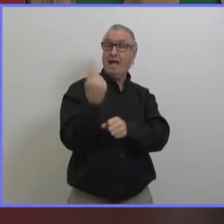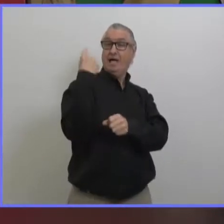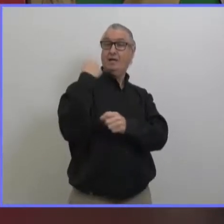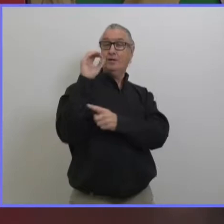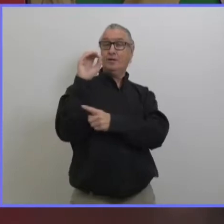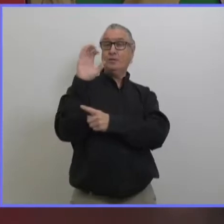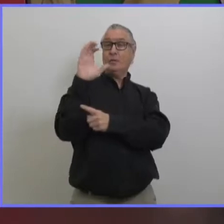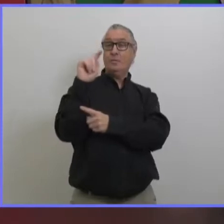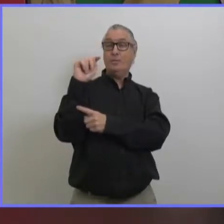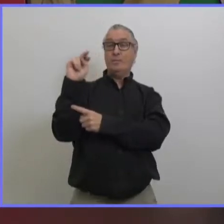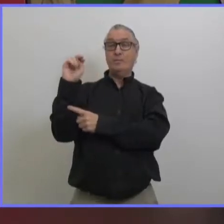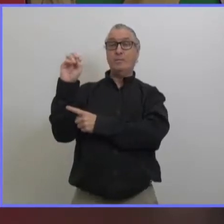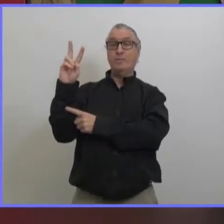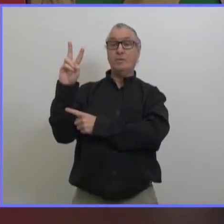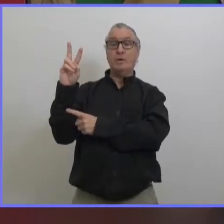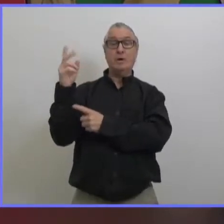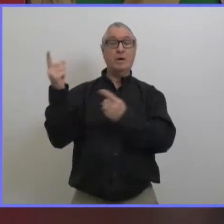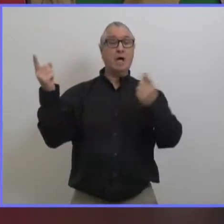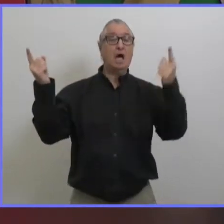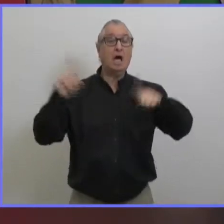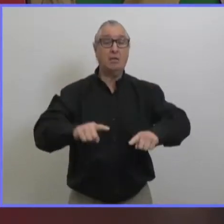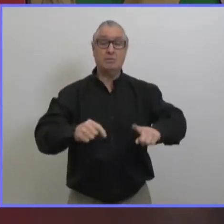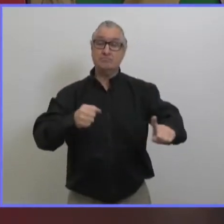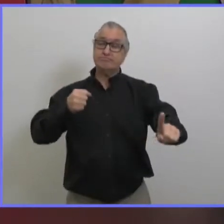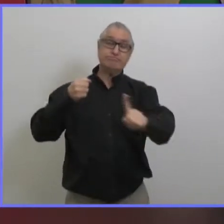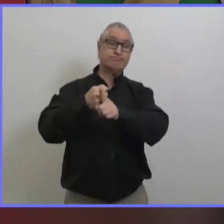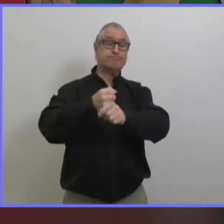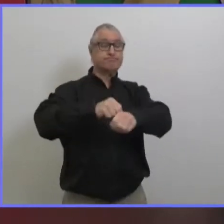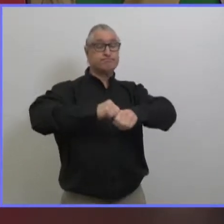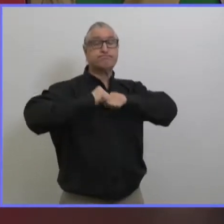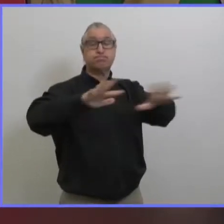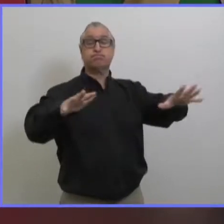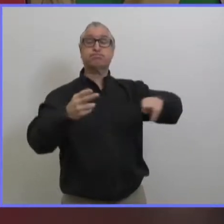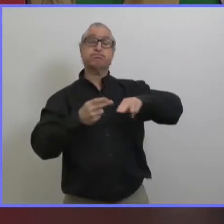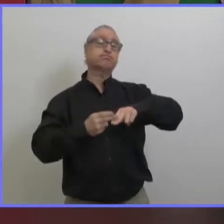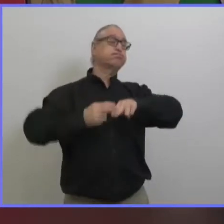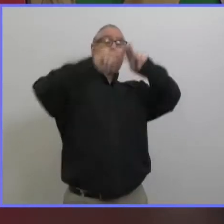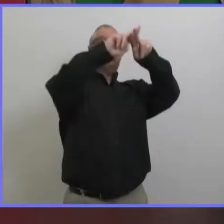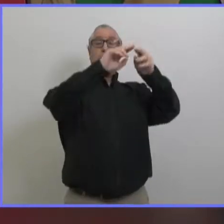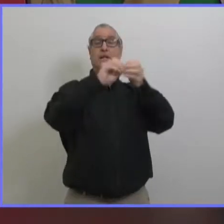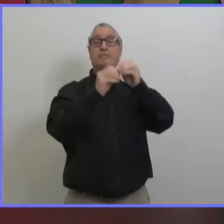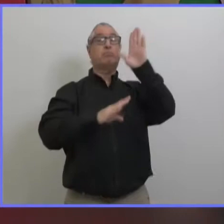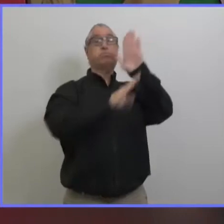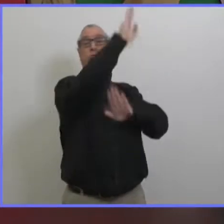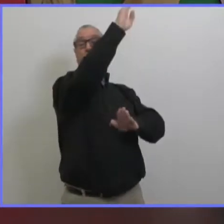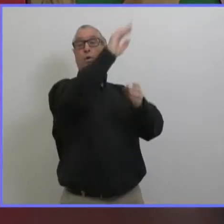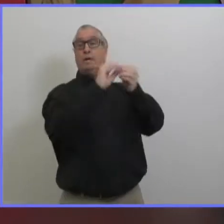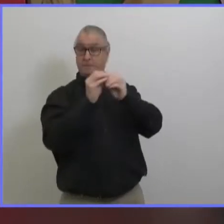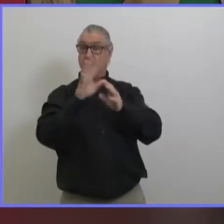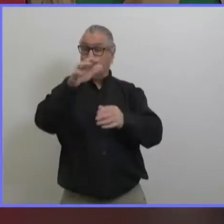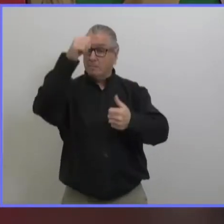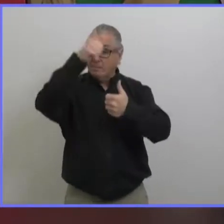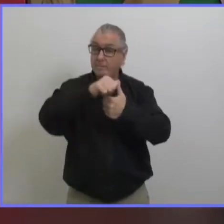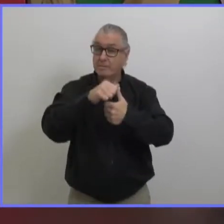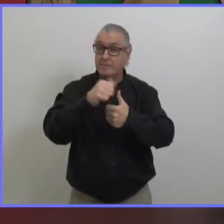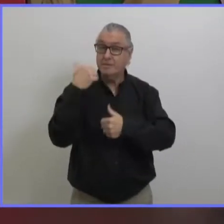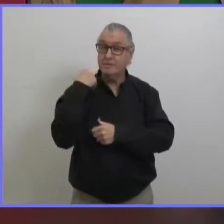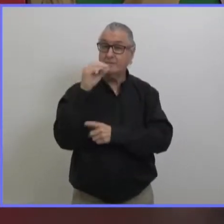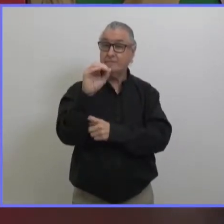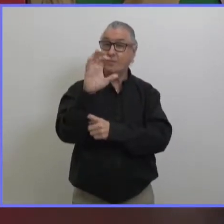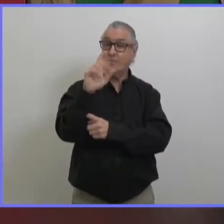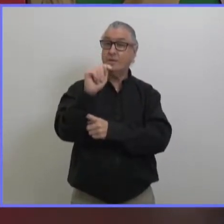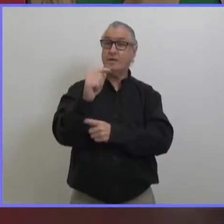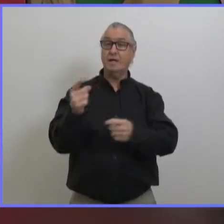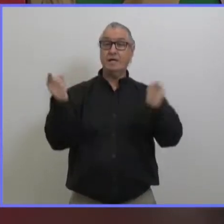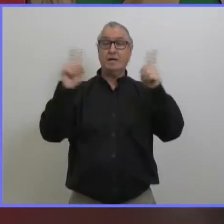pas se retrouver dans la même situation que la dernière fois si on revient au comportement d'interaction qu'on a vu au mois d'octobre et bien